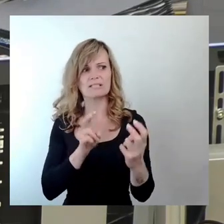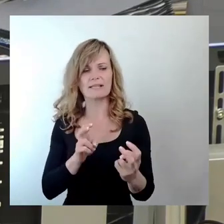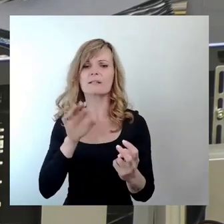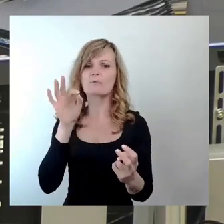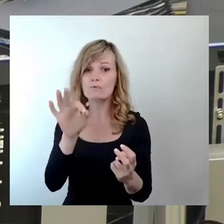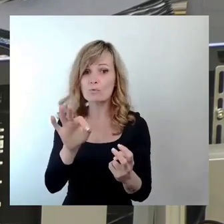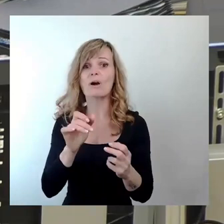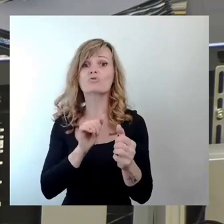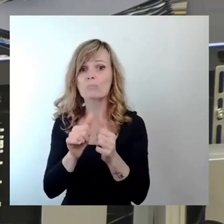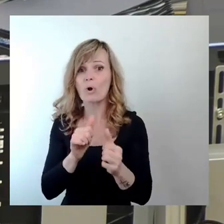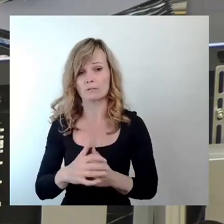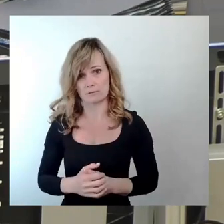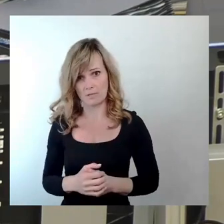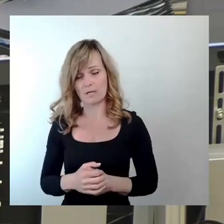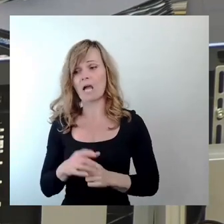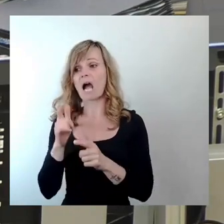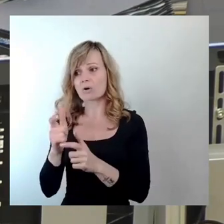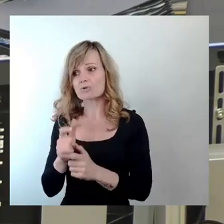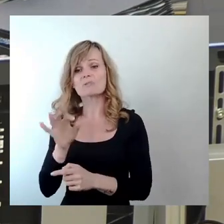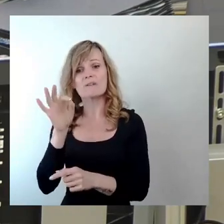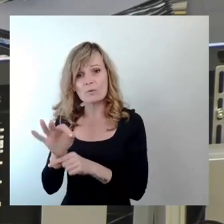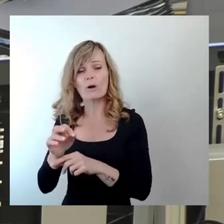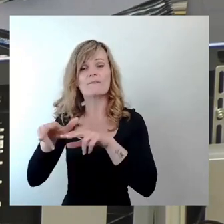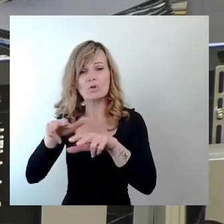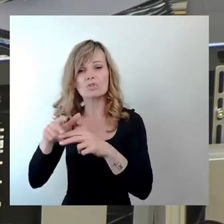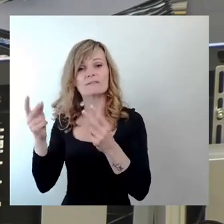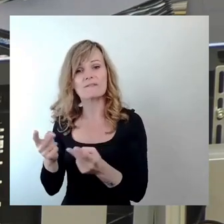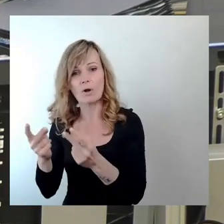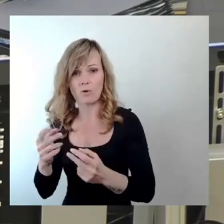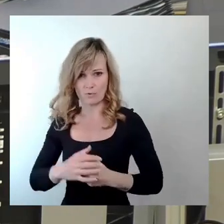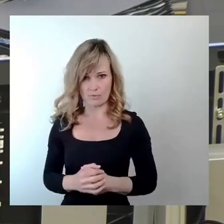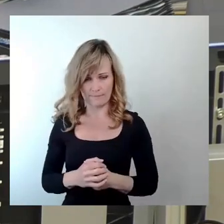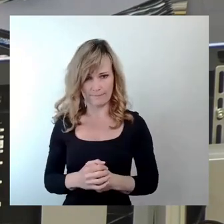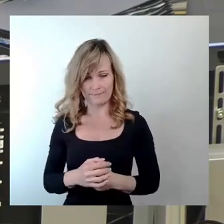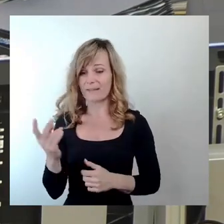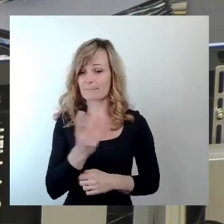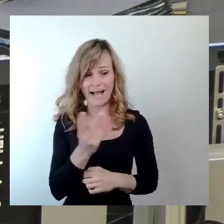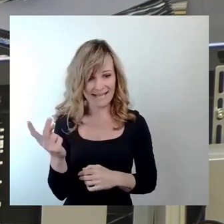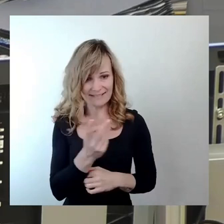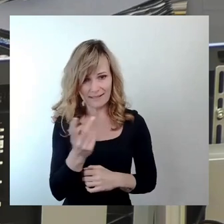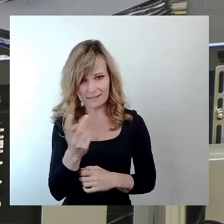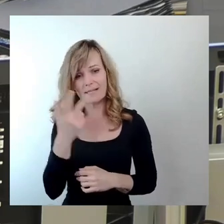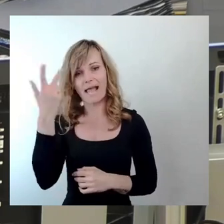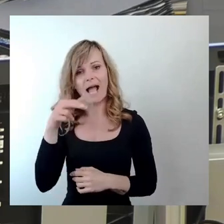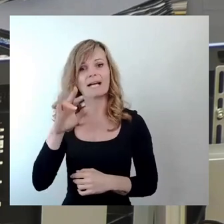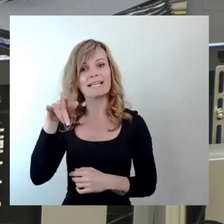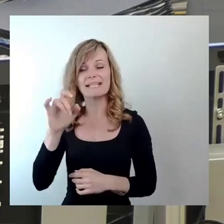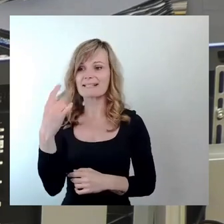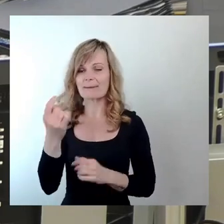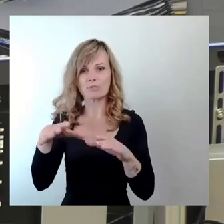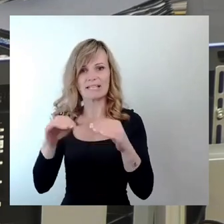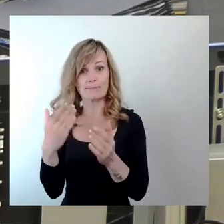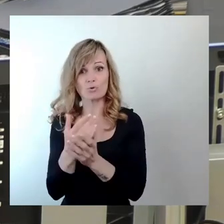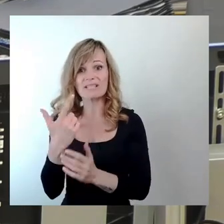und im Ausschuss Wirtschaftsförderung. Und beides macht Herr Riegel mit seinem Unternehmen 20 Jahre lang